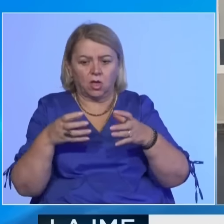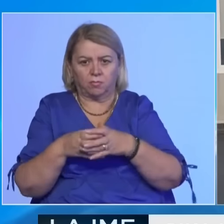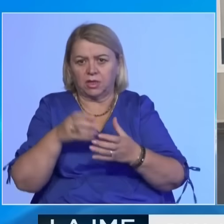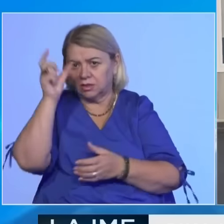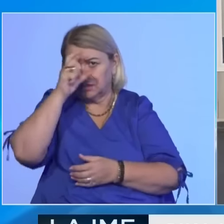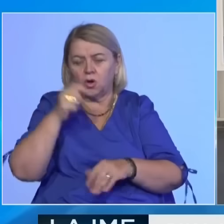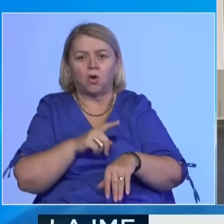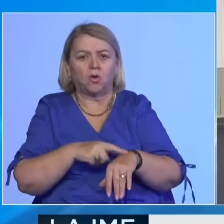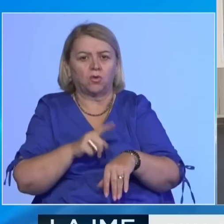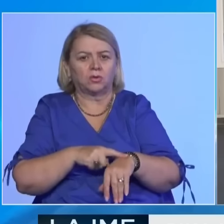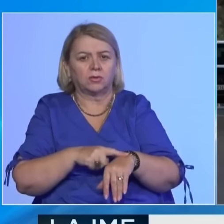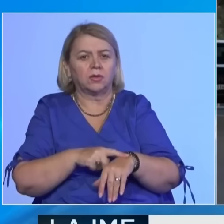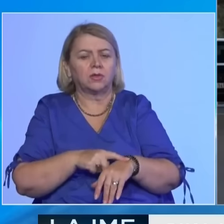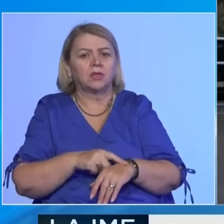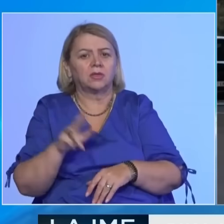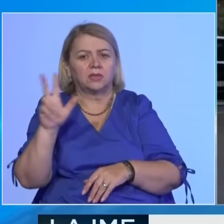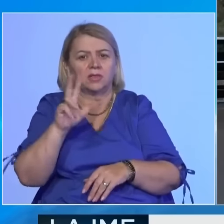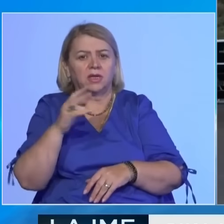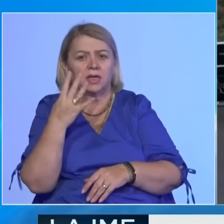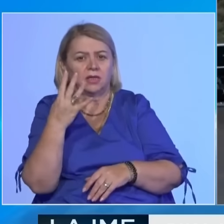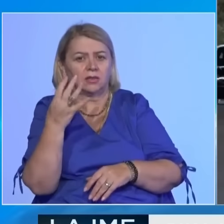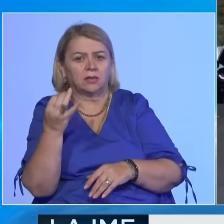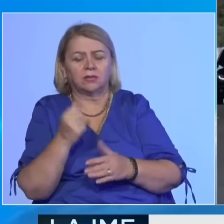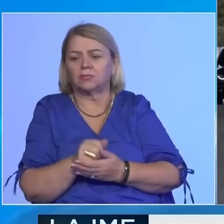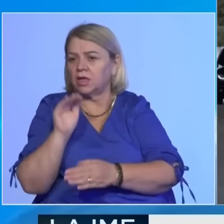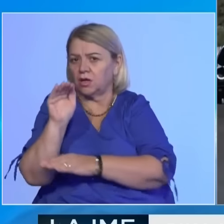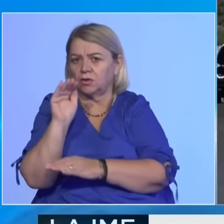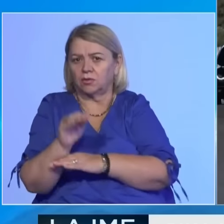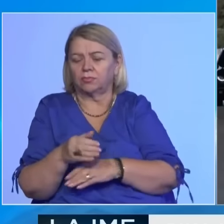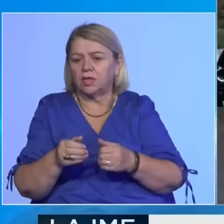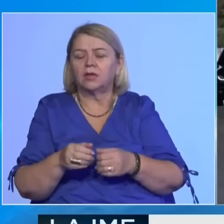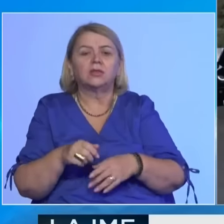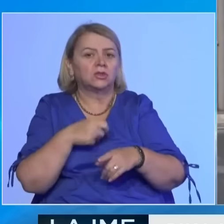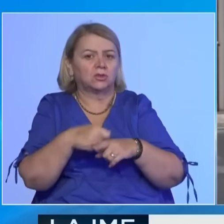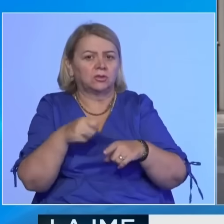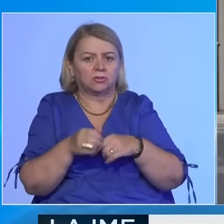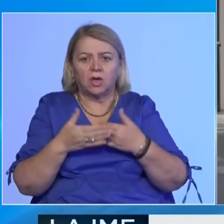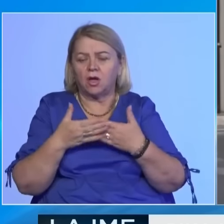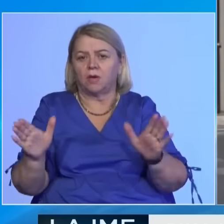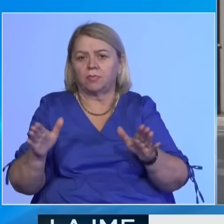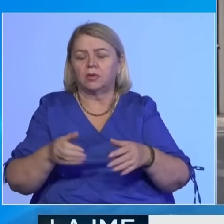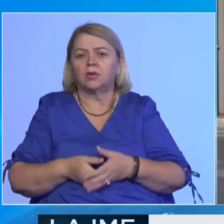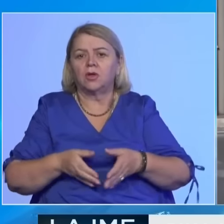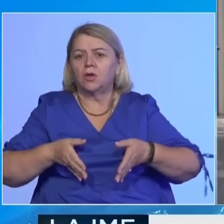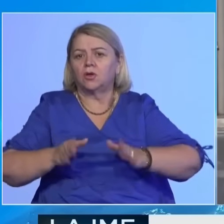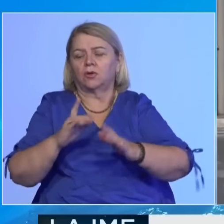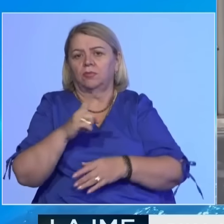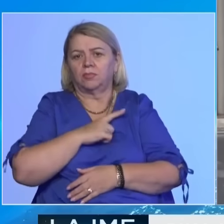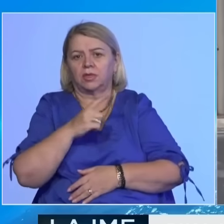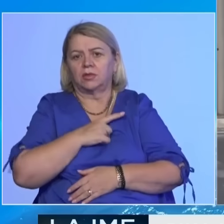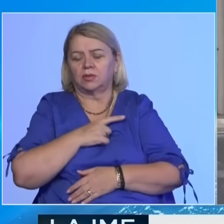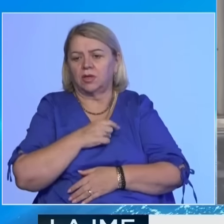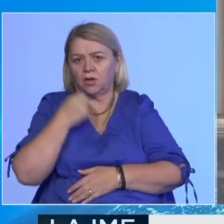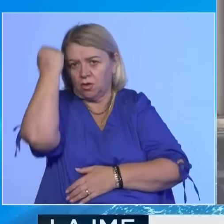rëth ores 5.10.20, kanë joftuar se është hequr barikada në këtë pikë kufitare, dërisa popritet nga Pala